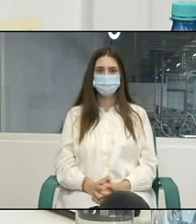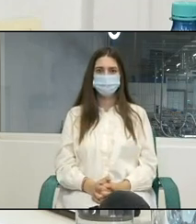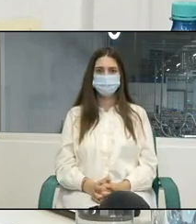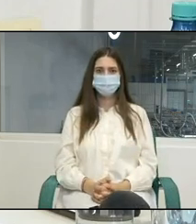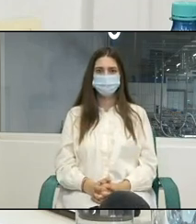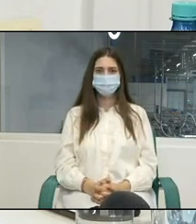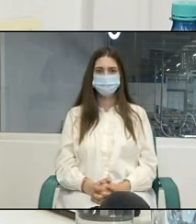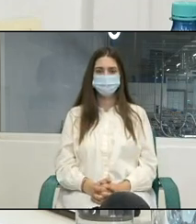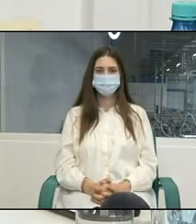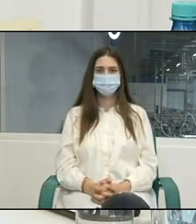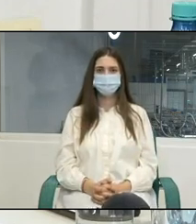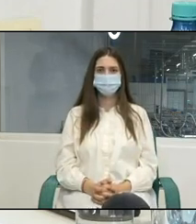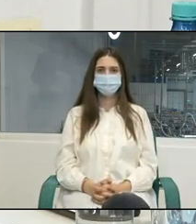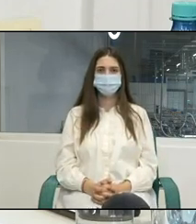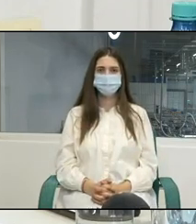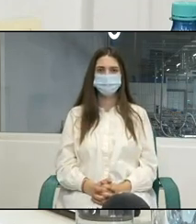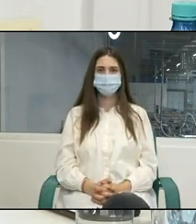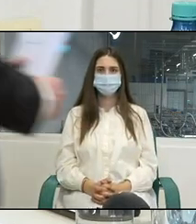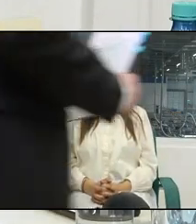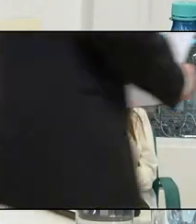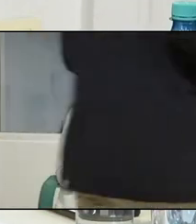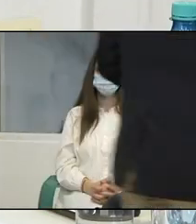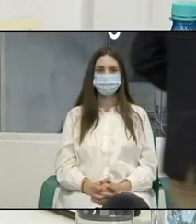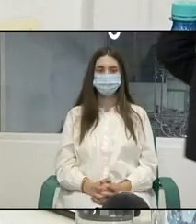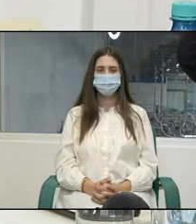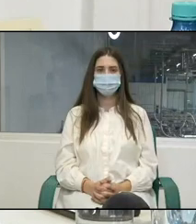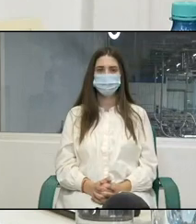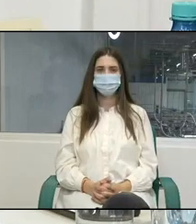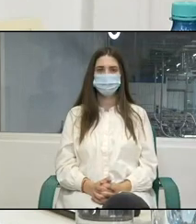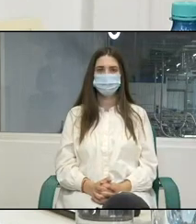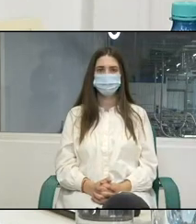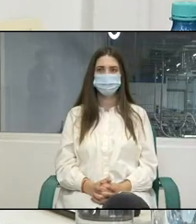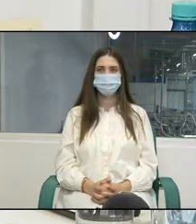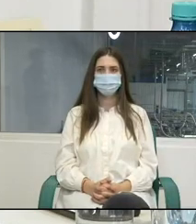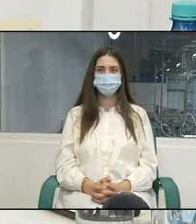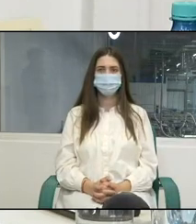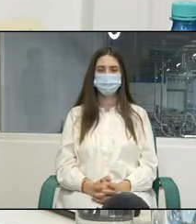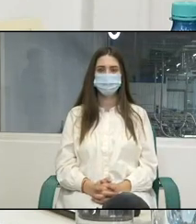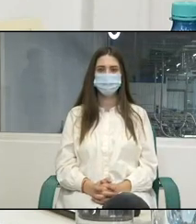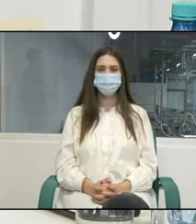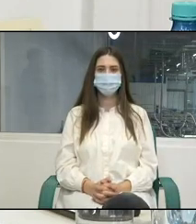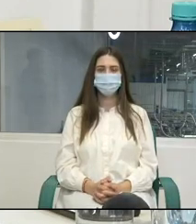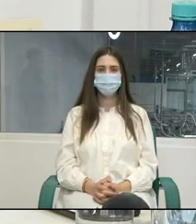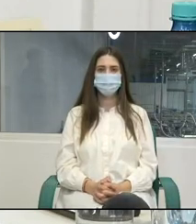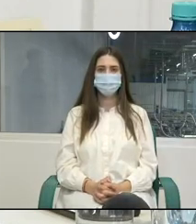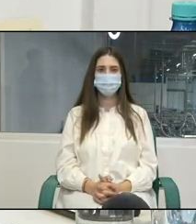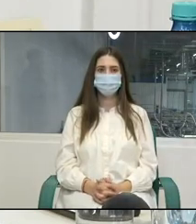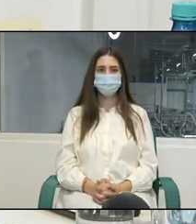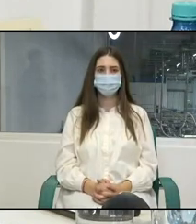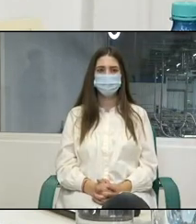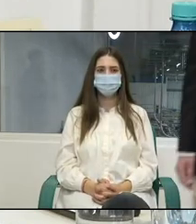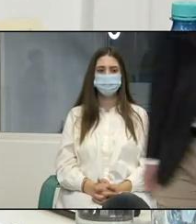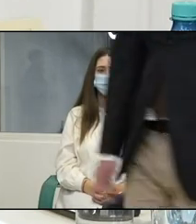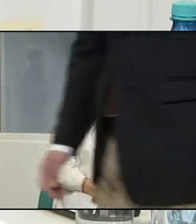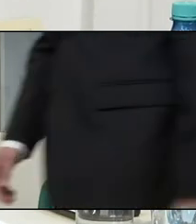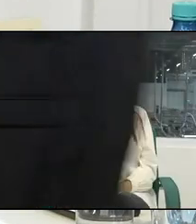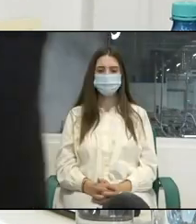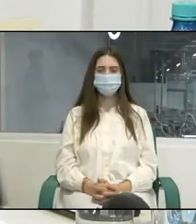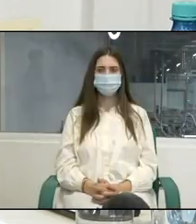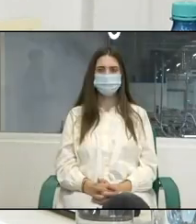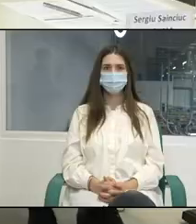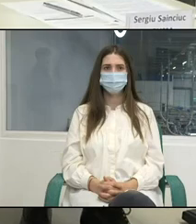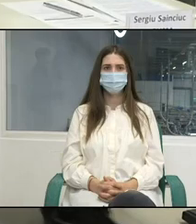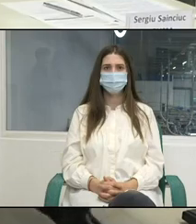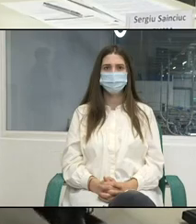înseamnă absolut tot ce ține de un dialog eficient în țara noastră Mulțumesc mult